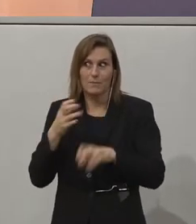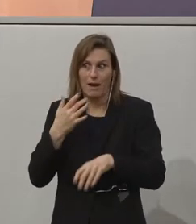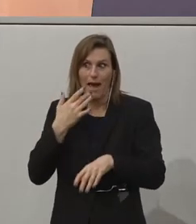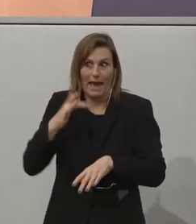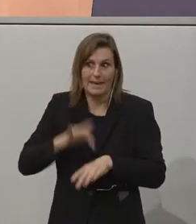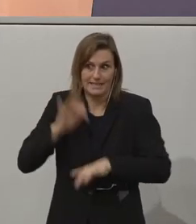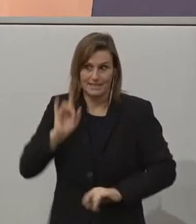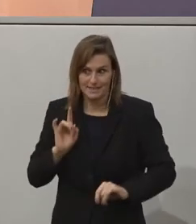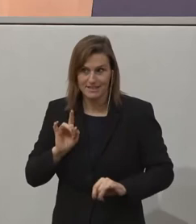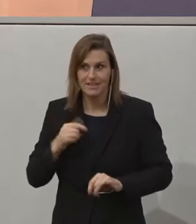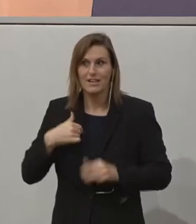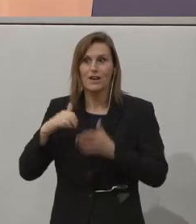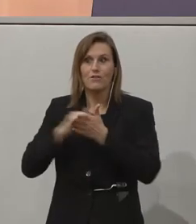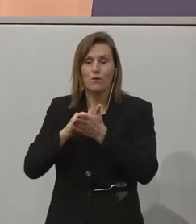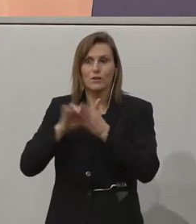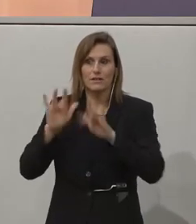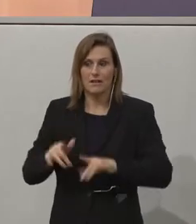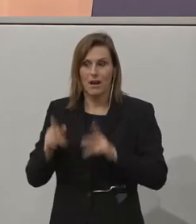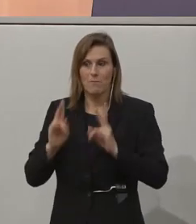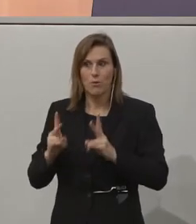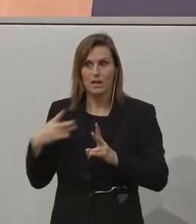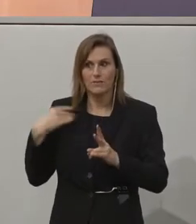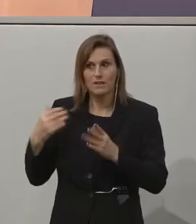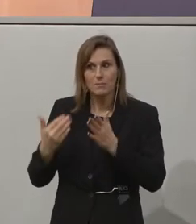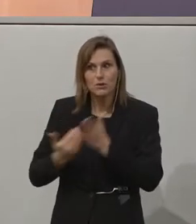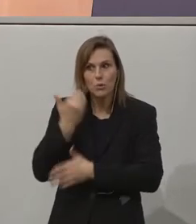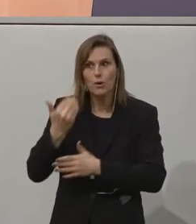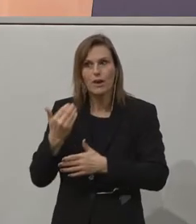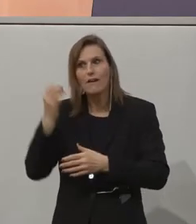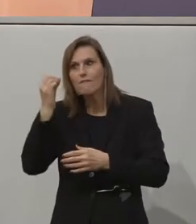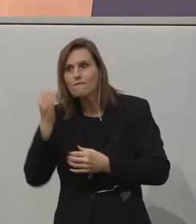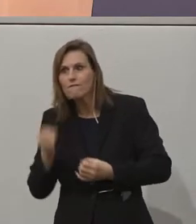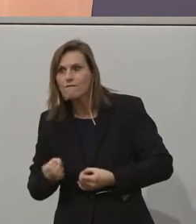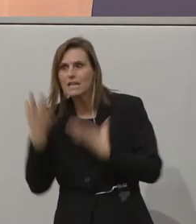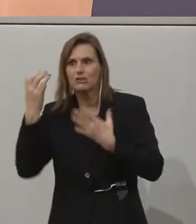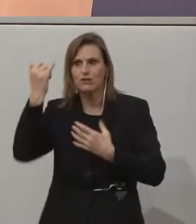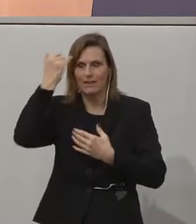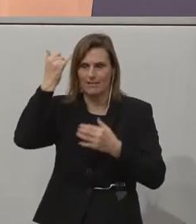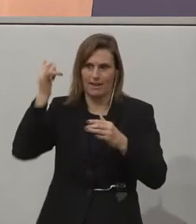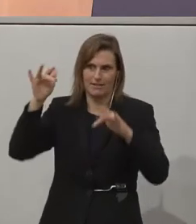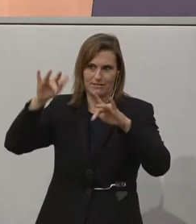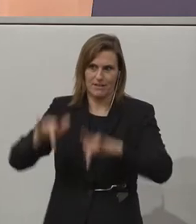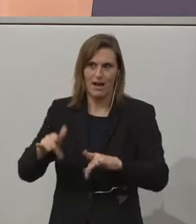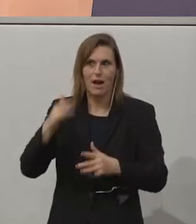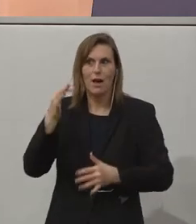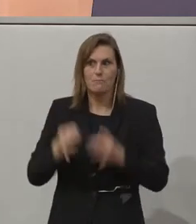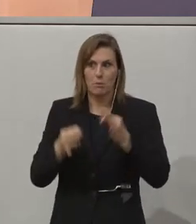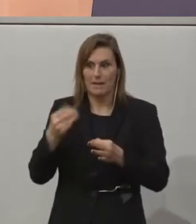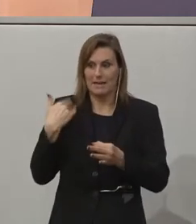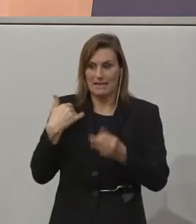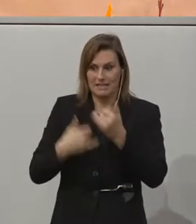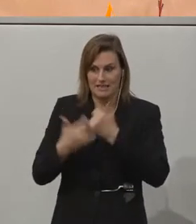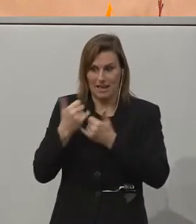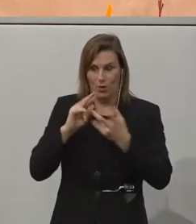freue ich mich sehr, wenn wir die Gelegenheit haben, wieder mit neuen, frischen Ideen zu kommen. Versuchen wir, die Ideen vom letzten Jahr umzusetzen